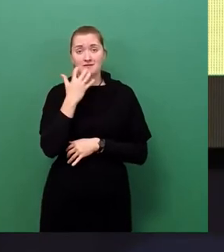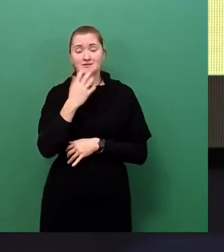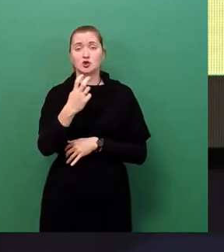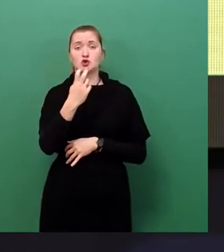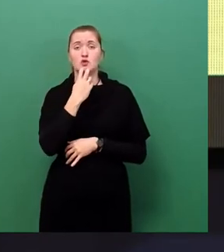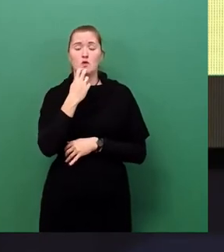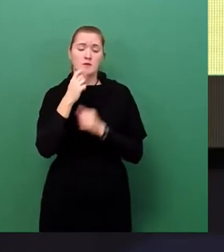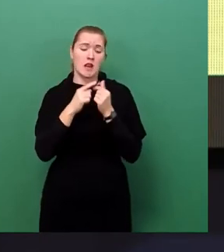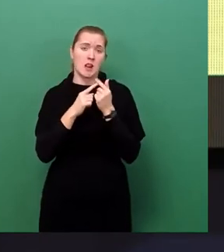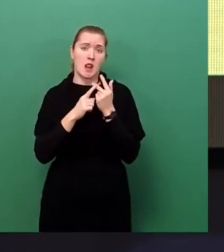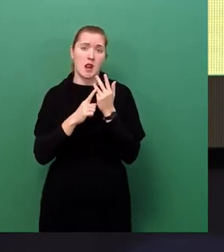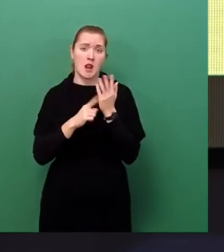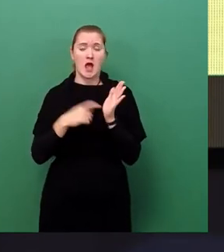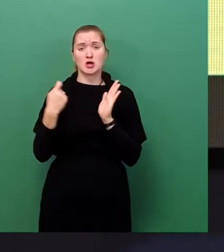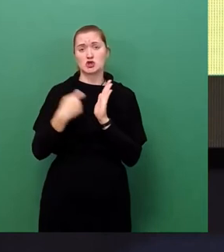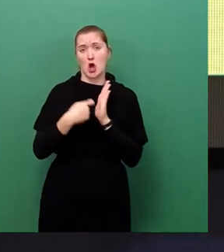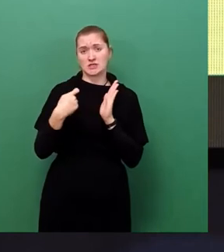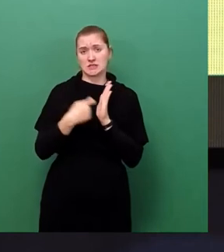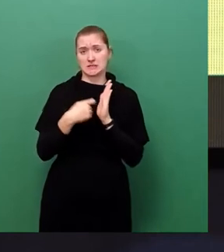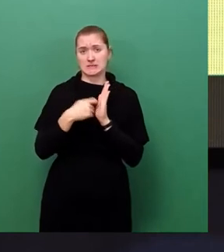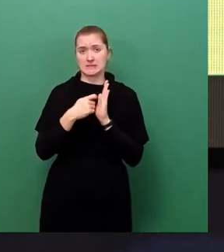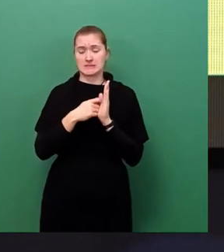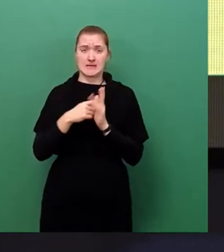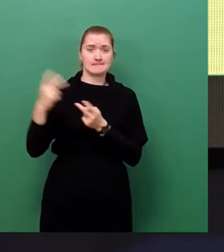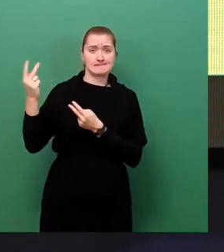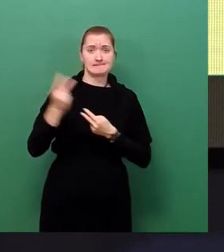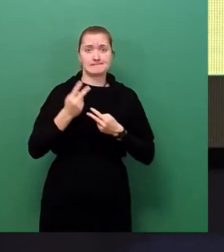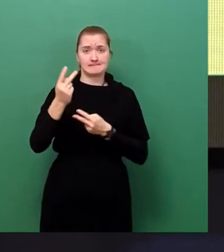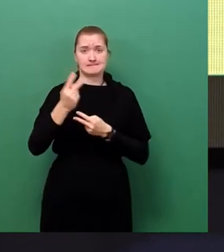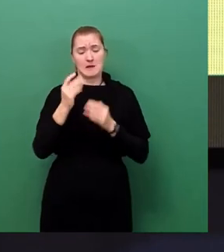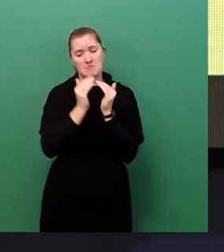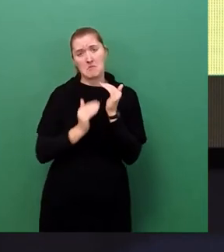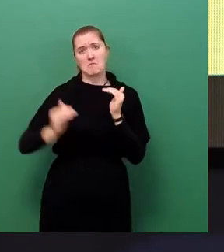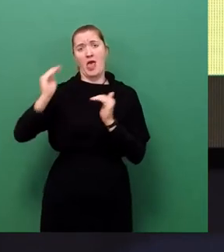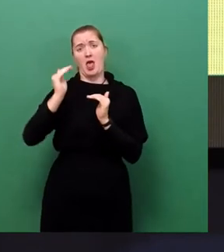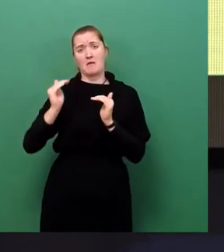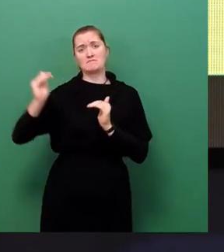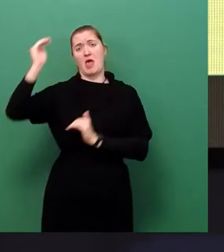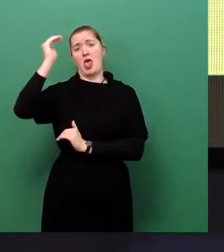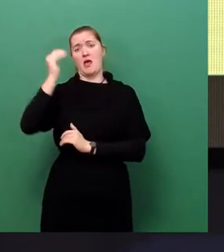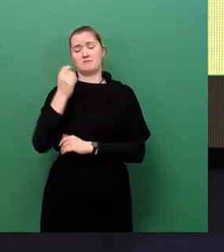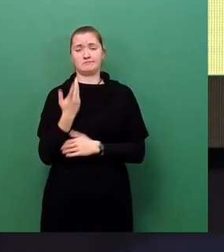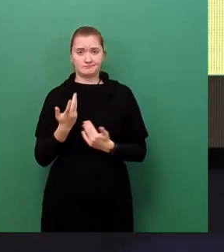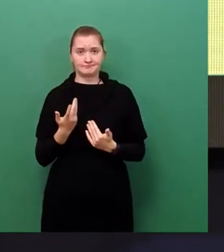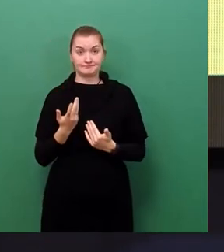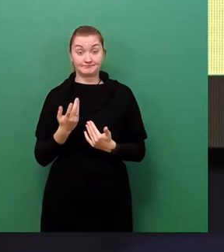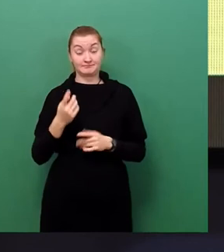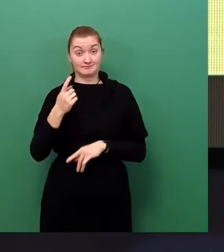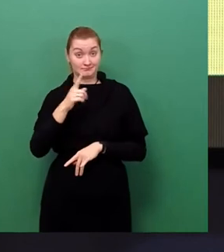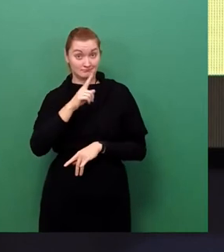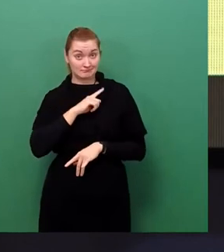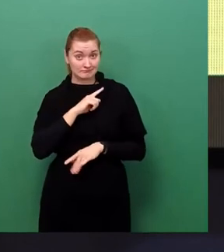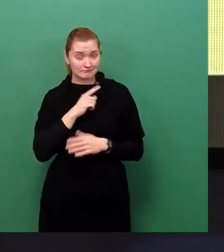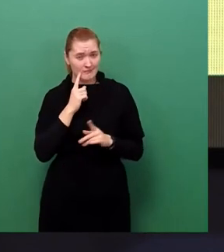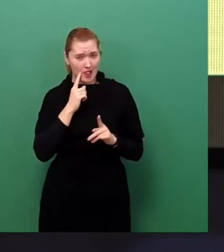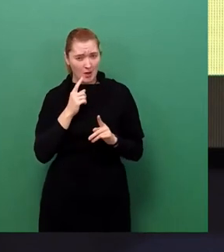haben sich verdrei- oder vervierfacht oder noch mehr erhöht. Es ist zu befürchten, dass in kurzer Zeit die Preise